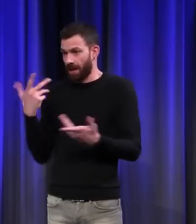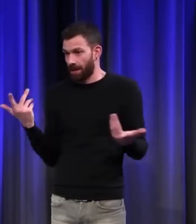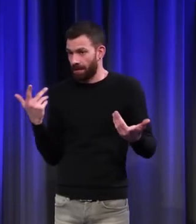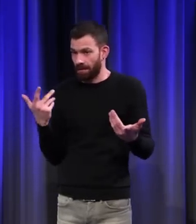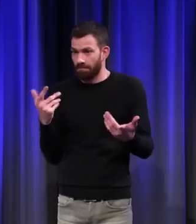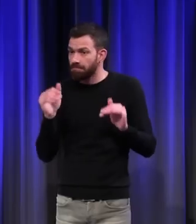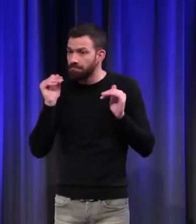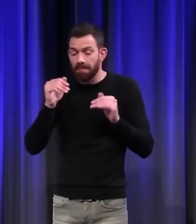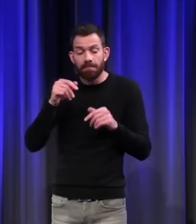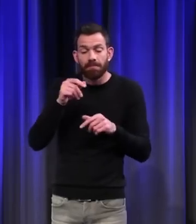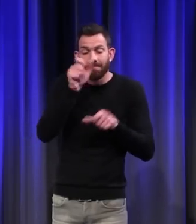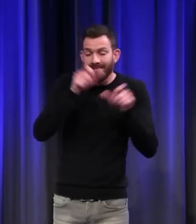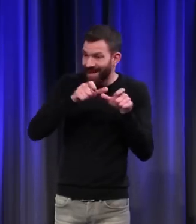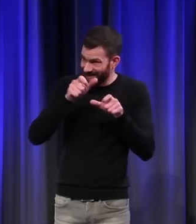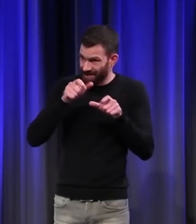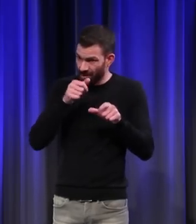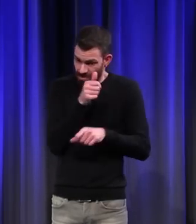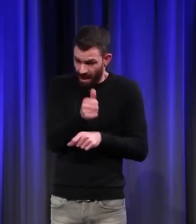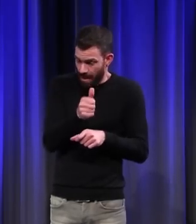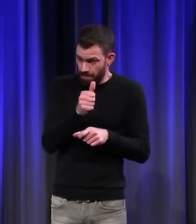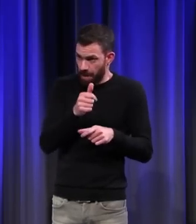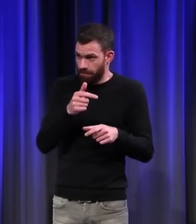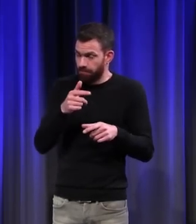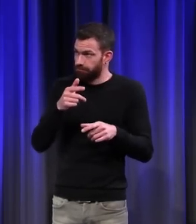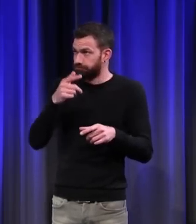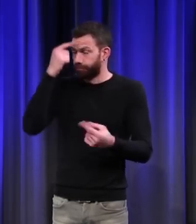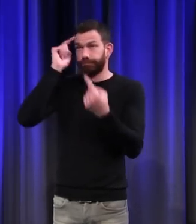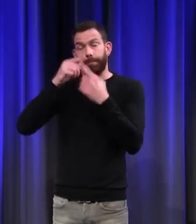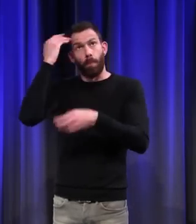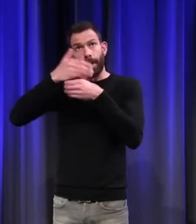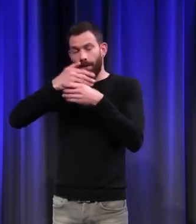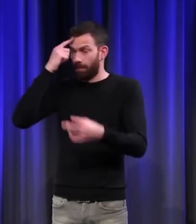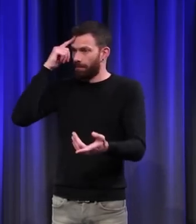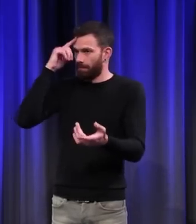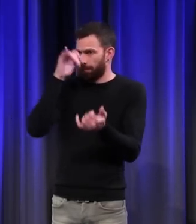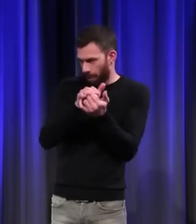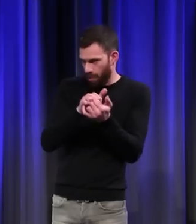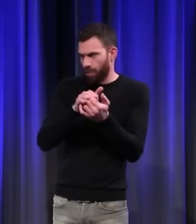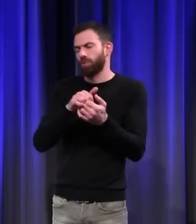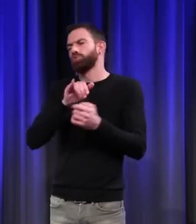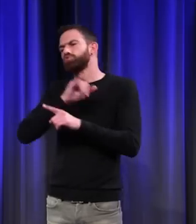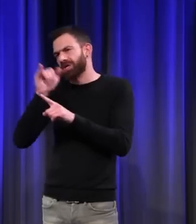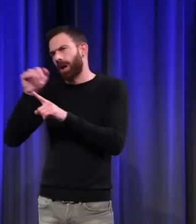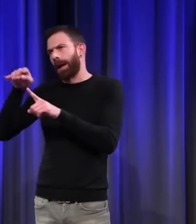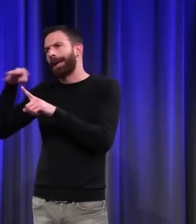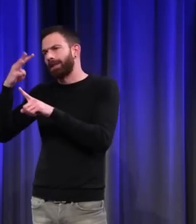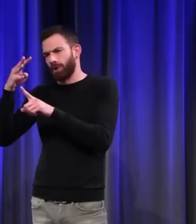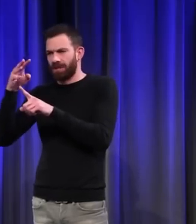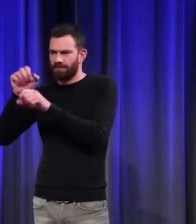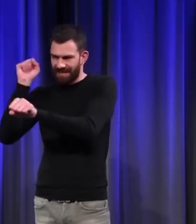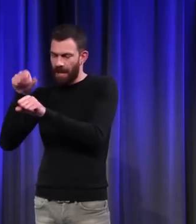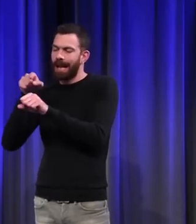Moyen Âge n'ont pas conscience de vivre au Moyen Âge jusqu'au XIVe siècle. Et puis, l'expression Moyen Âge